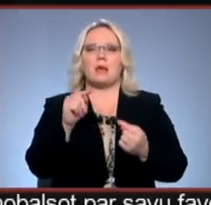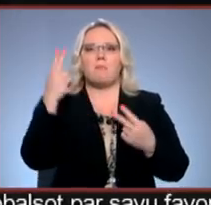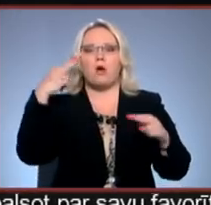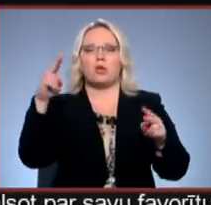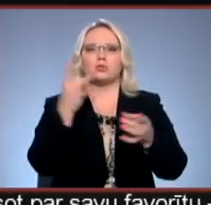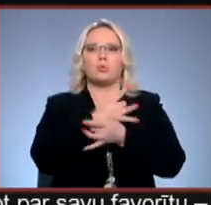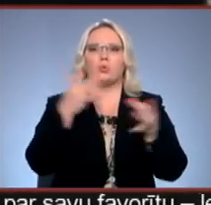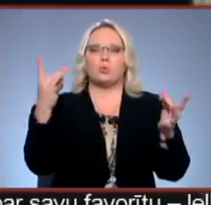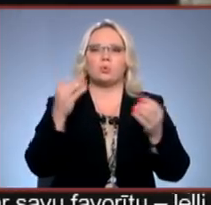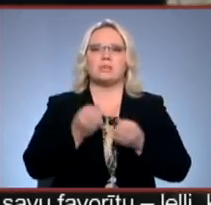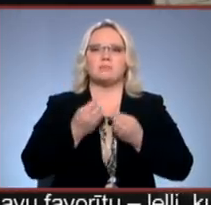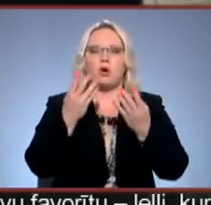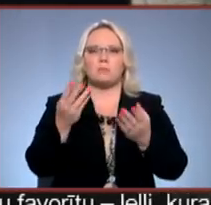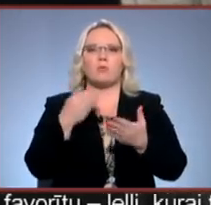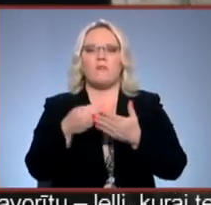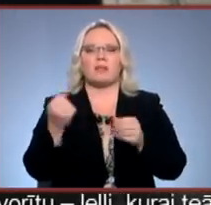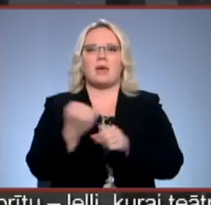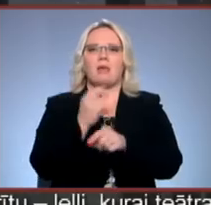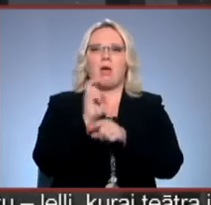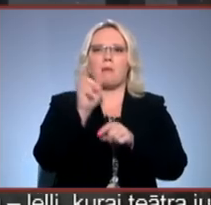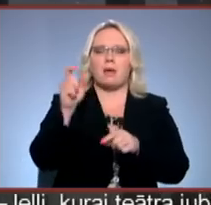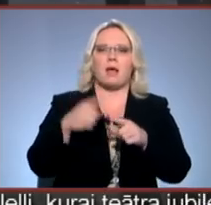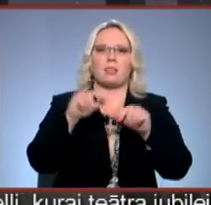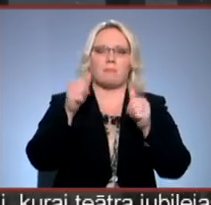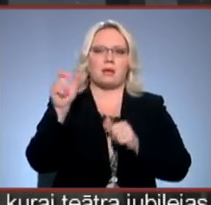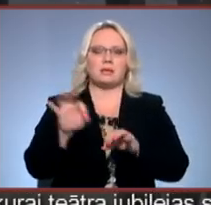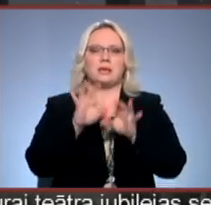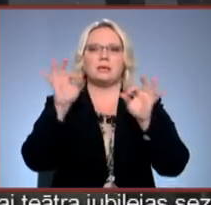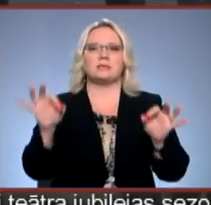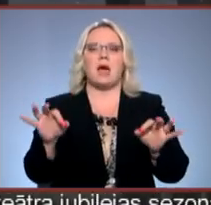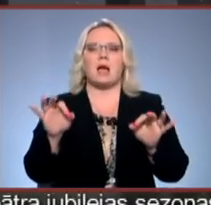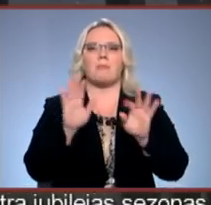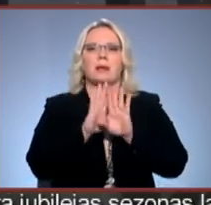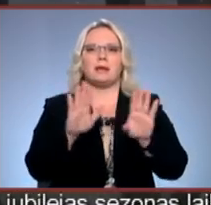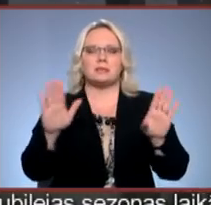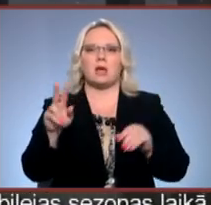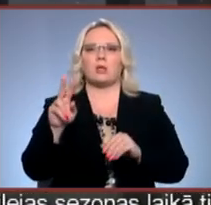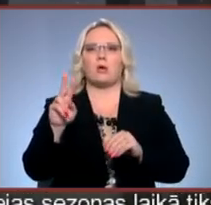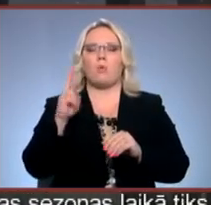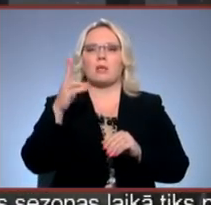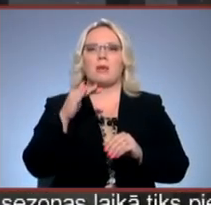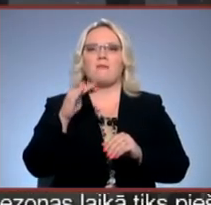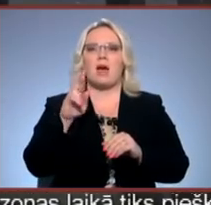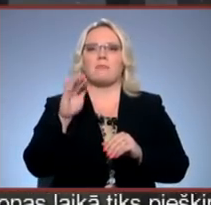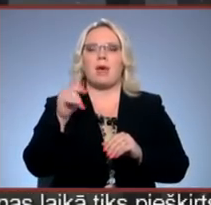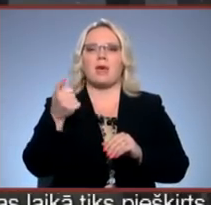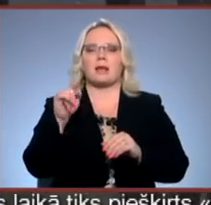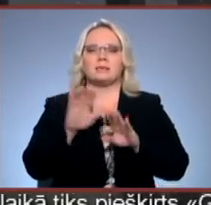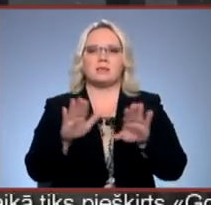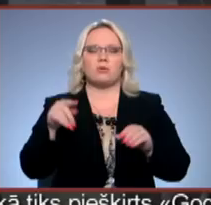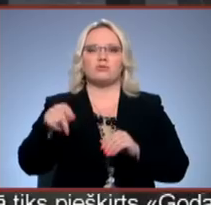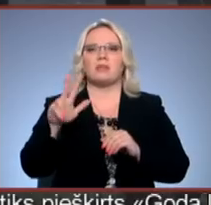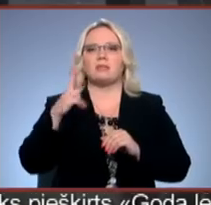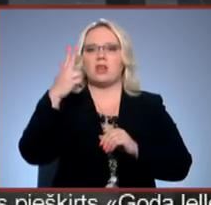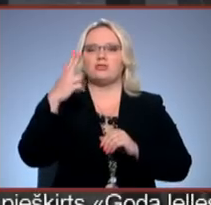izpausmēm novērtē gan atmeklētāji, gan mākslinieki. Sākām ar Martas ģibietas izstādi, otrā bija Lauras Feldbergas izstādi, un šī